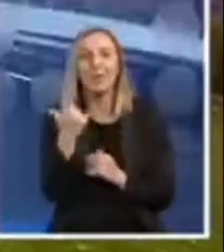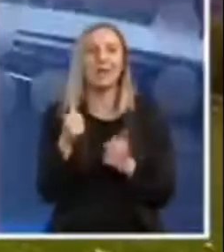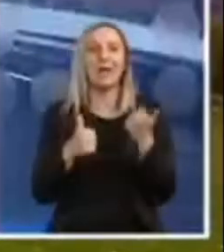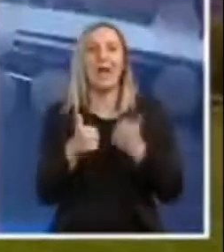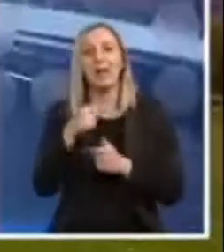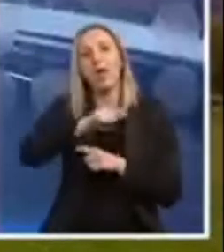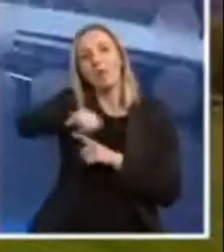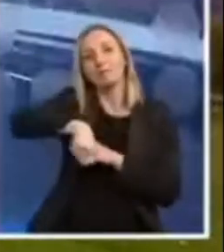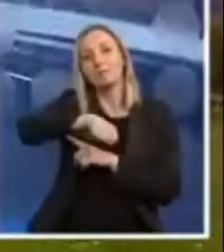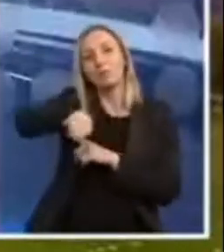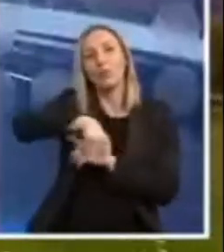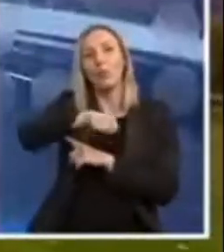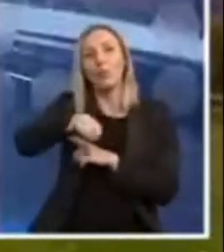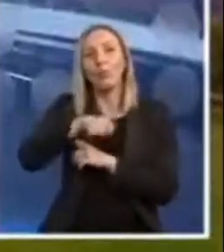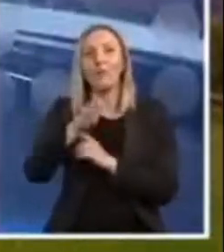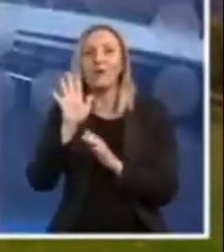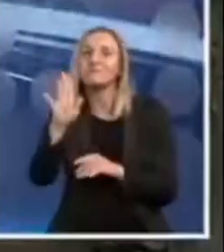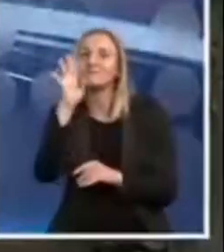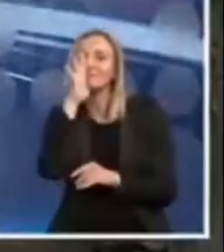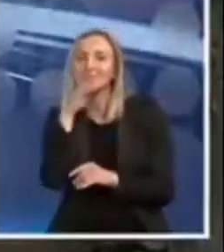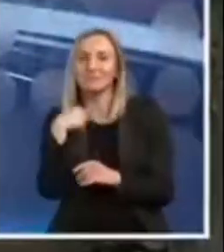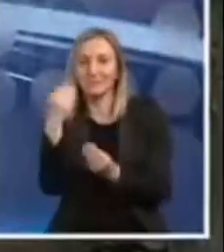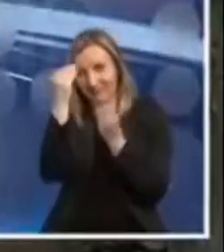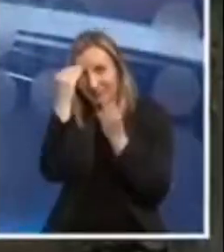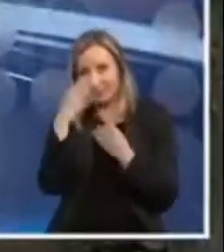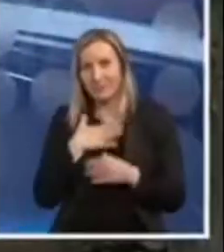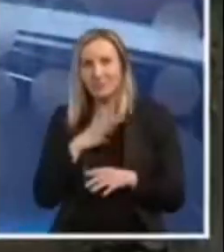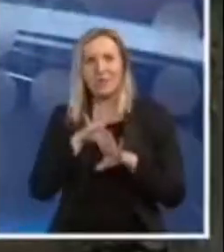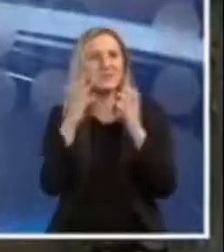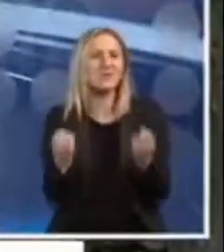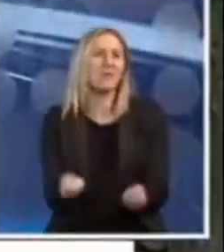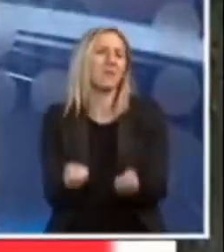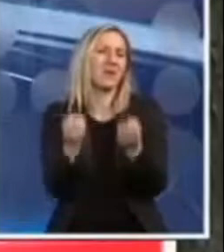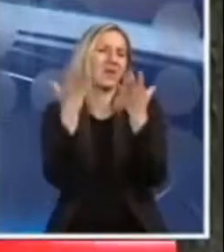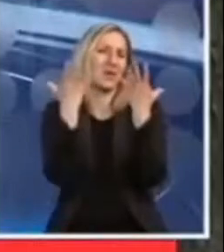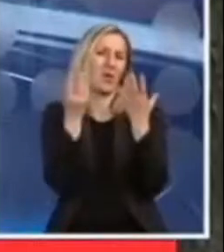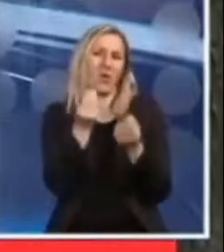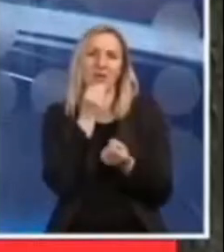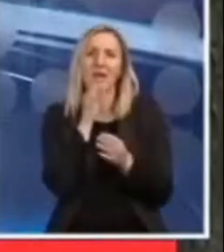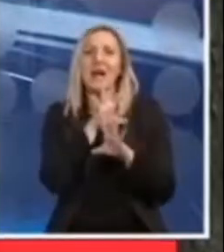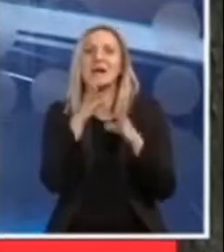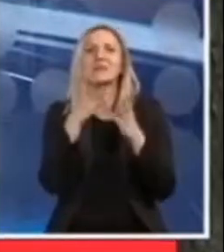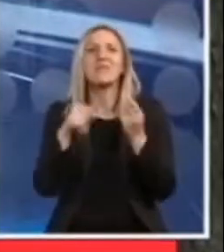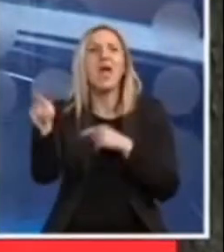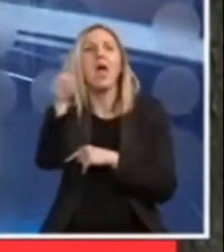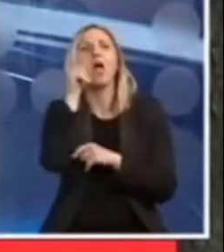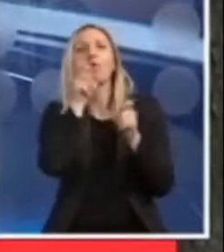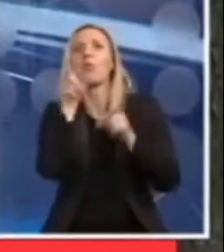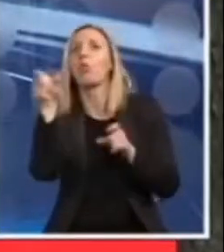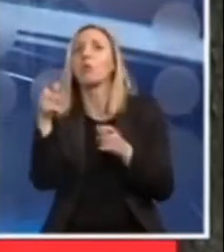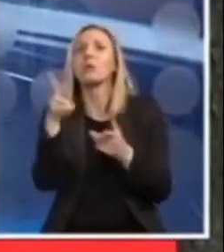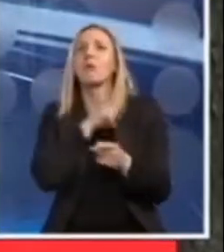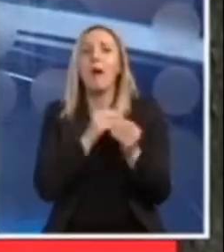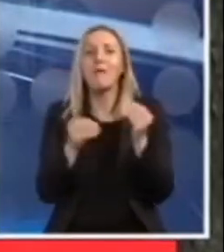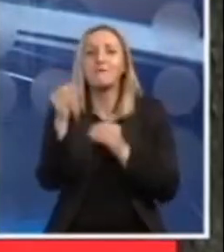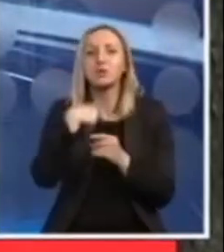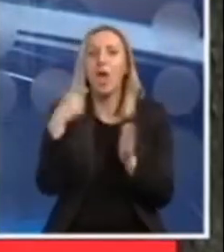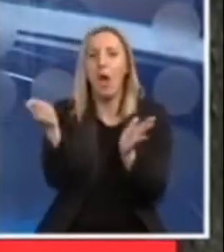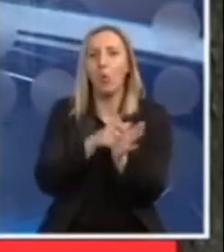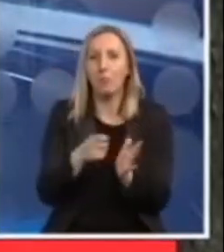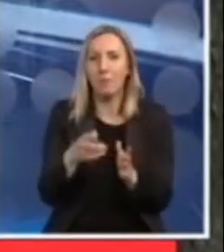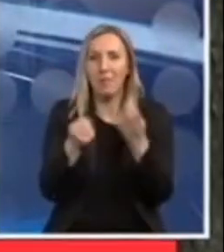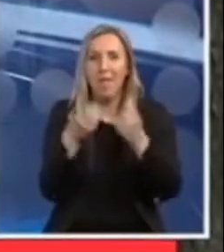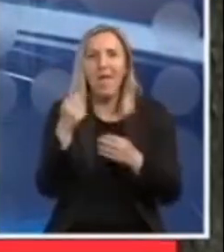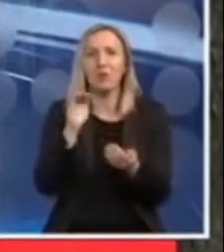ovdašnjim kulinarskim veštinama. Sve sa organskog projekla, sa višak od meštana, od ovde ja kupim, od mleka,